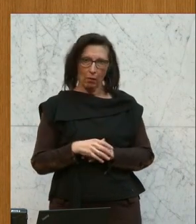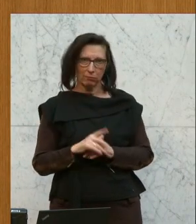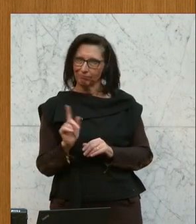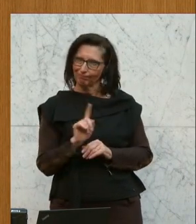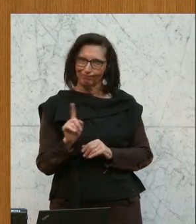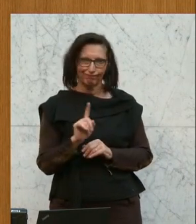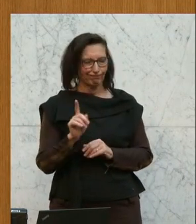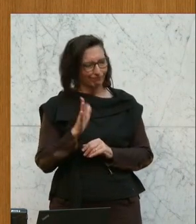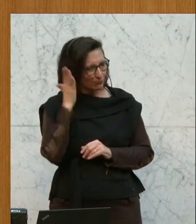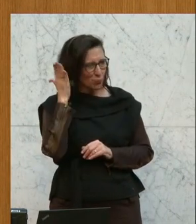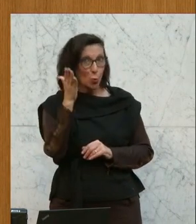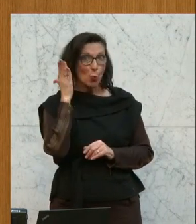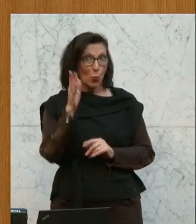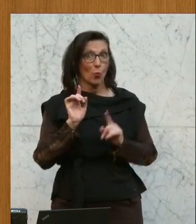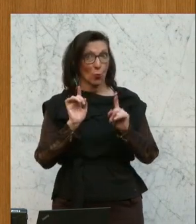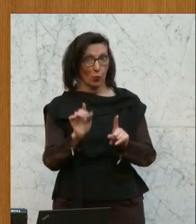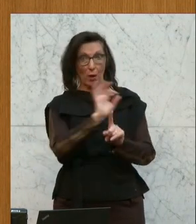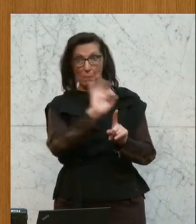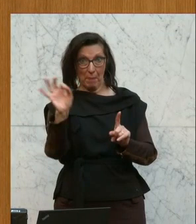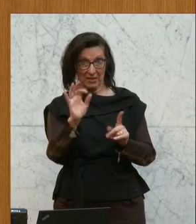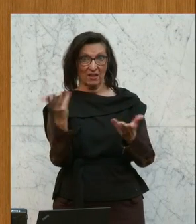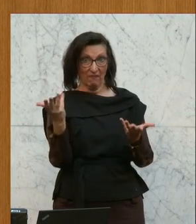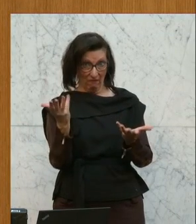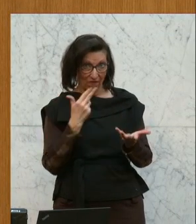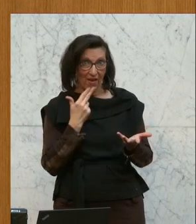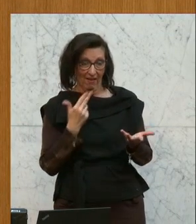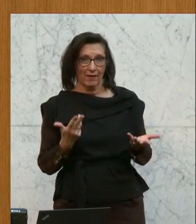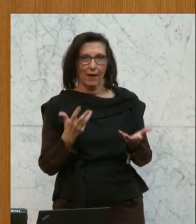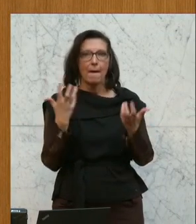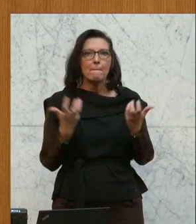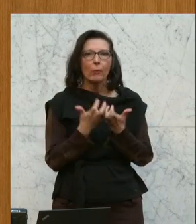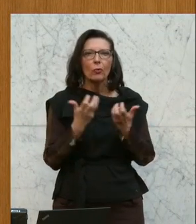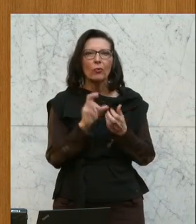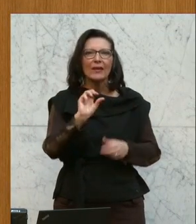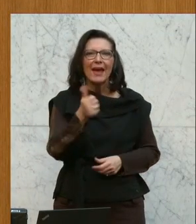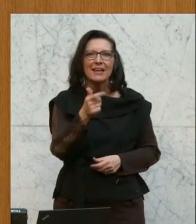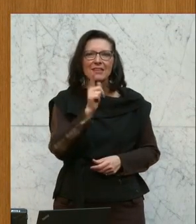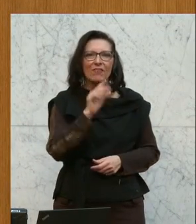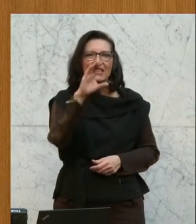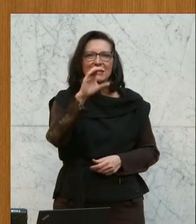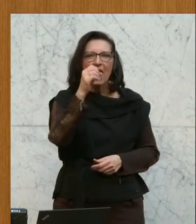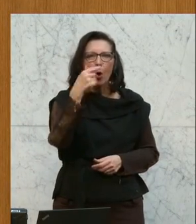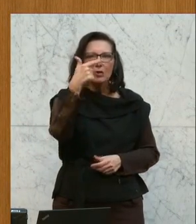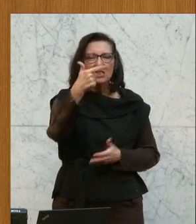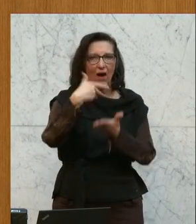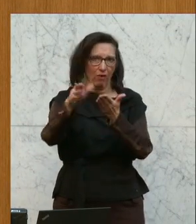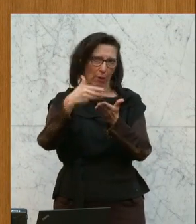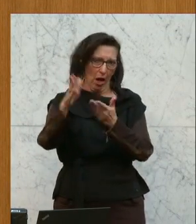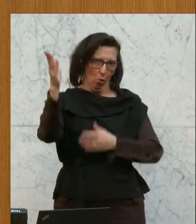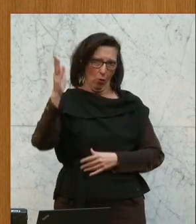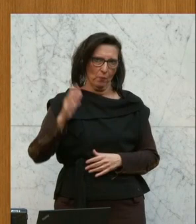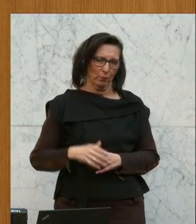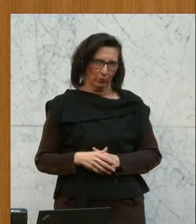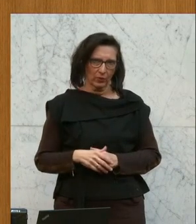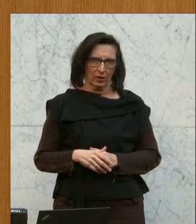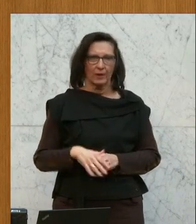wird daran gemessen werden, wer seine Produkte mit möglichst geringem CO2-Ausstoß auf den Markt bringt. Und